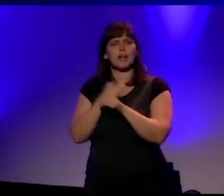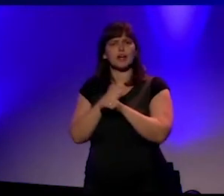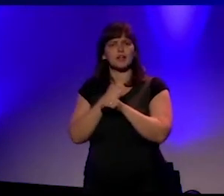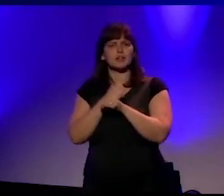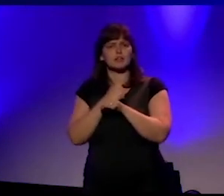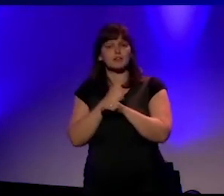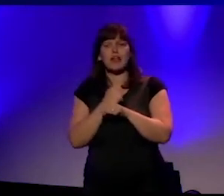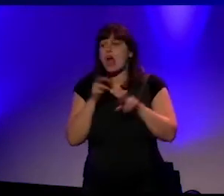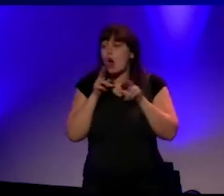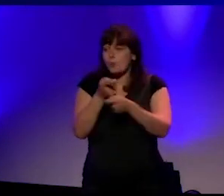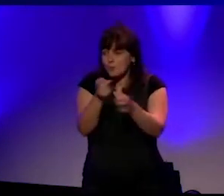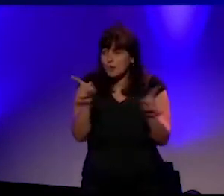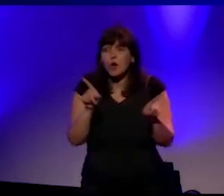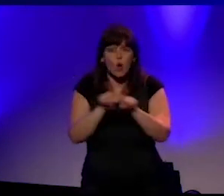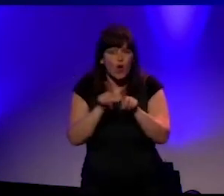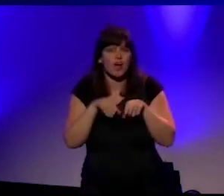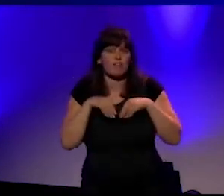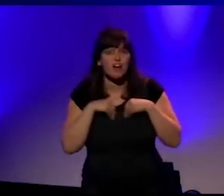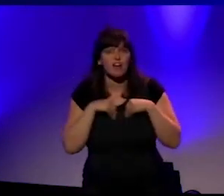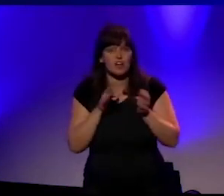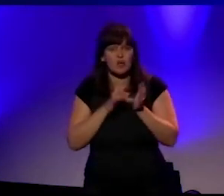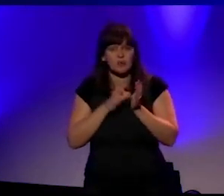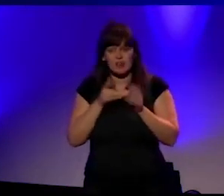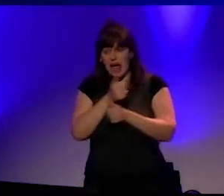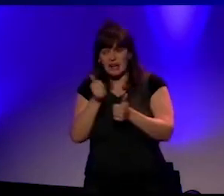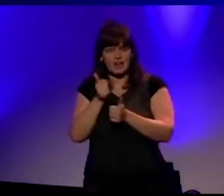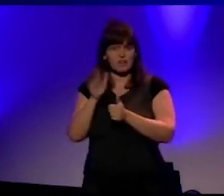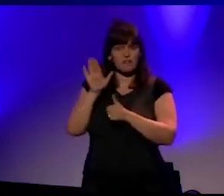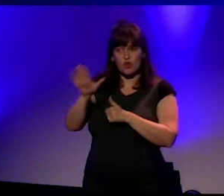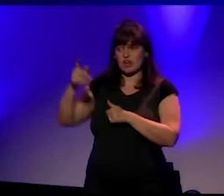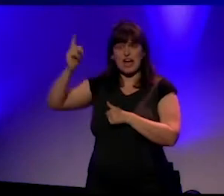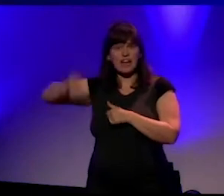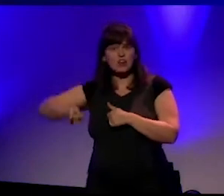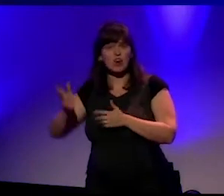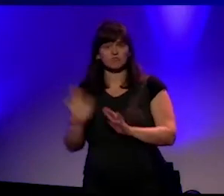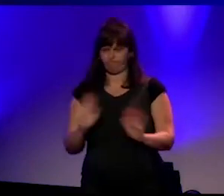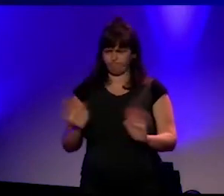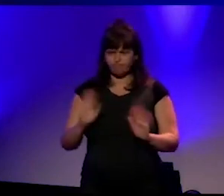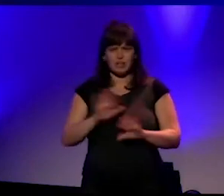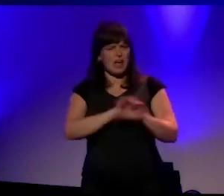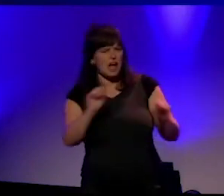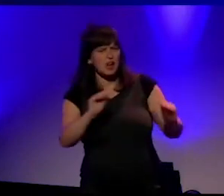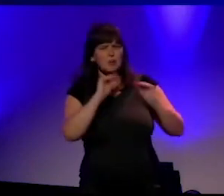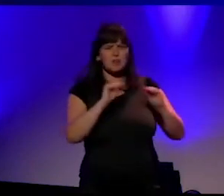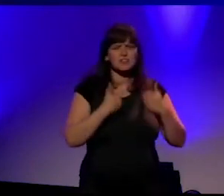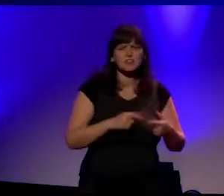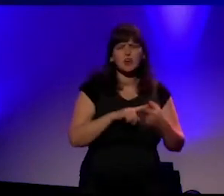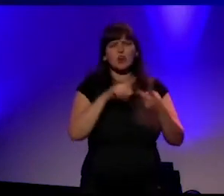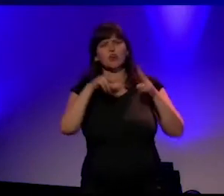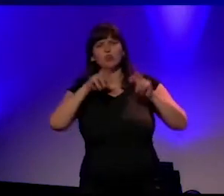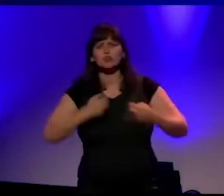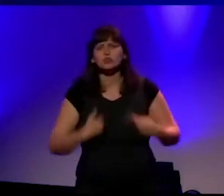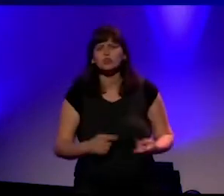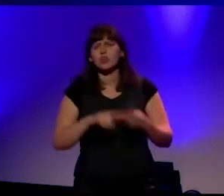opneemt, want dit is niet het werk van een rector alleen, maar het werk van alle professoren, onderzoekers, docenten, medewerkers,